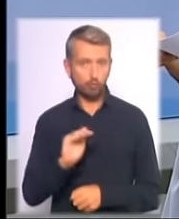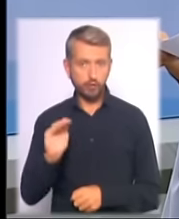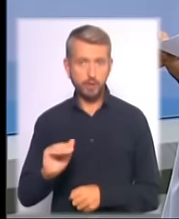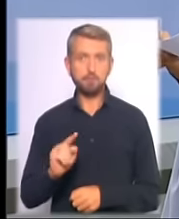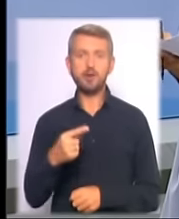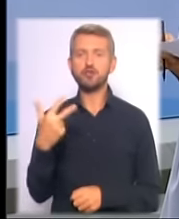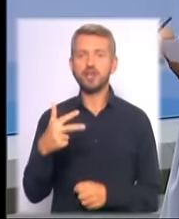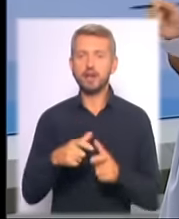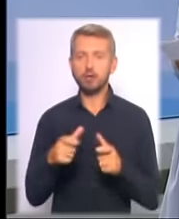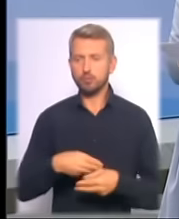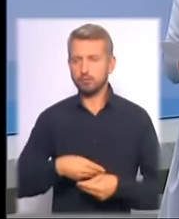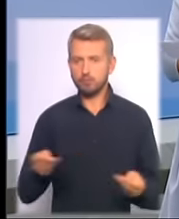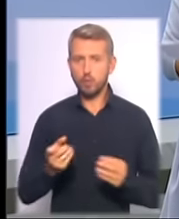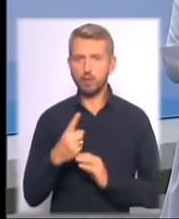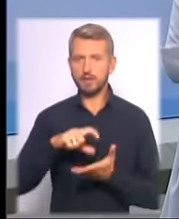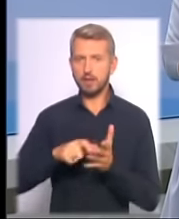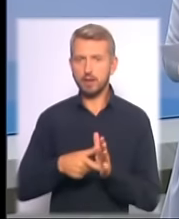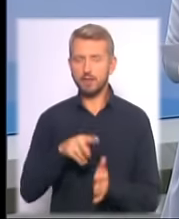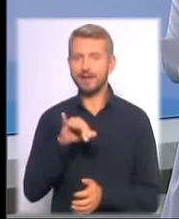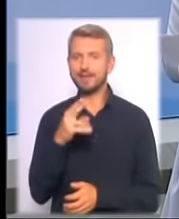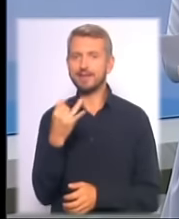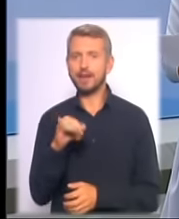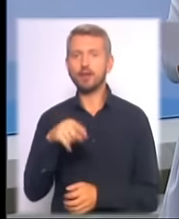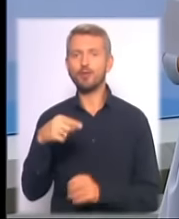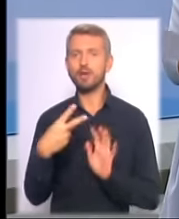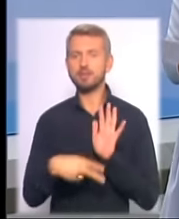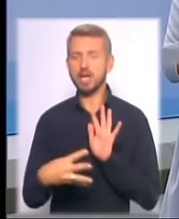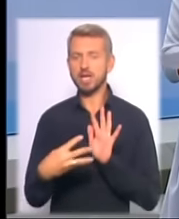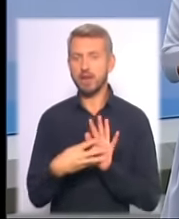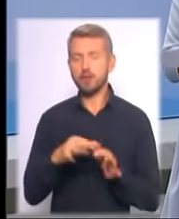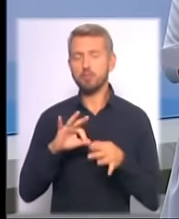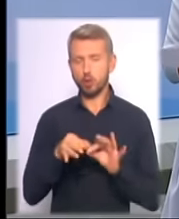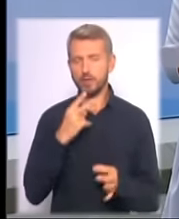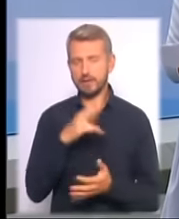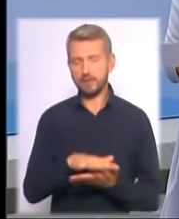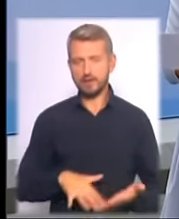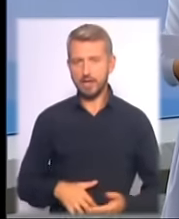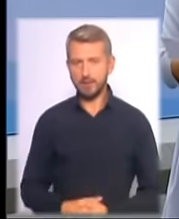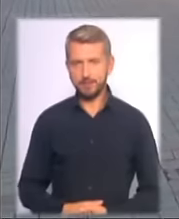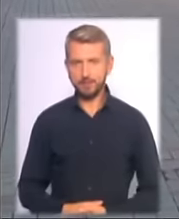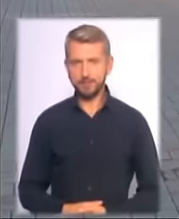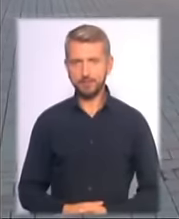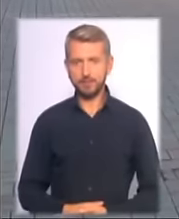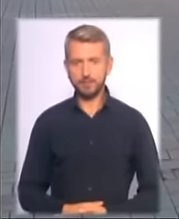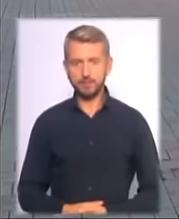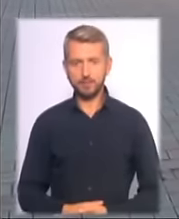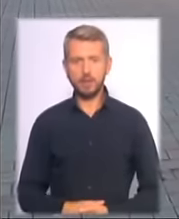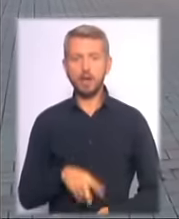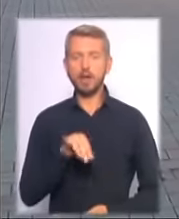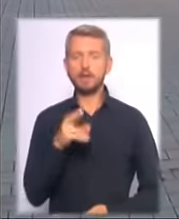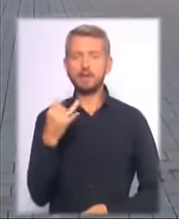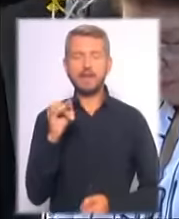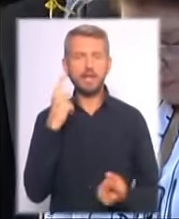30 карток отримали 11-ти класники ліцею номер 79. Подробиці у сюжеті. В ліцеї